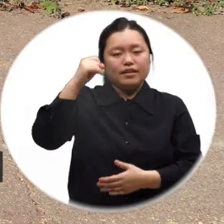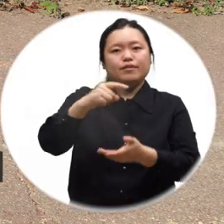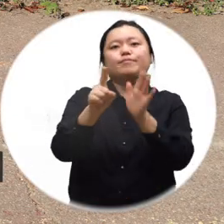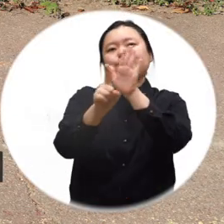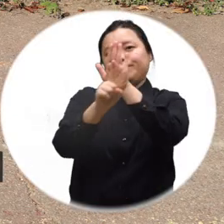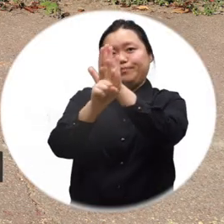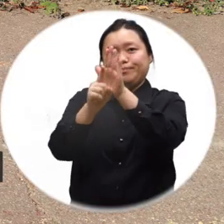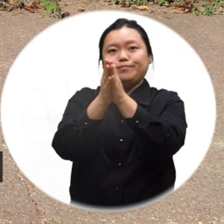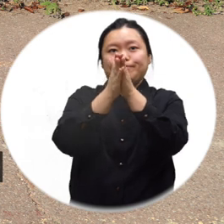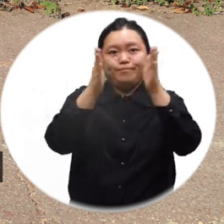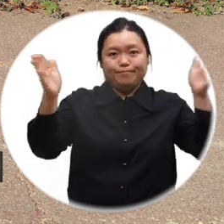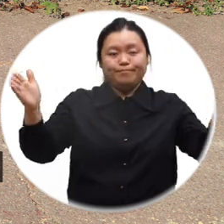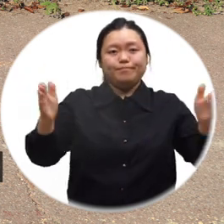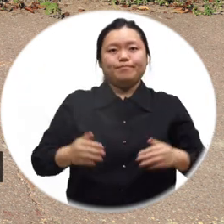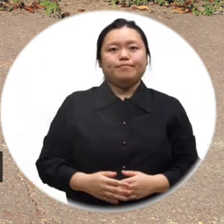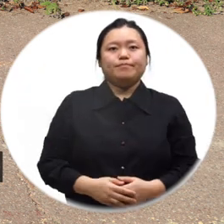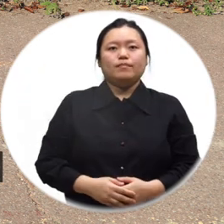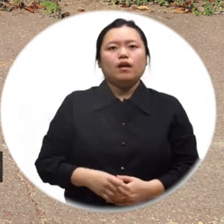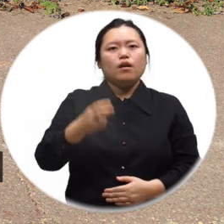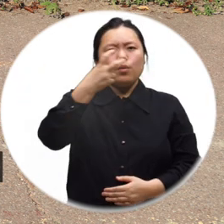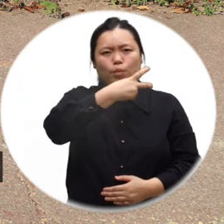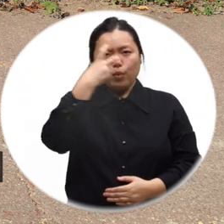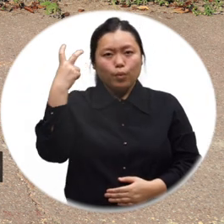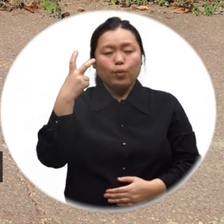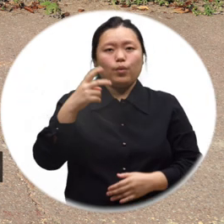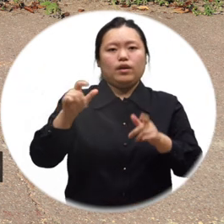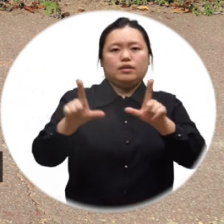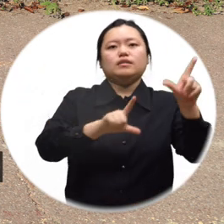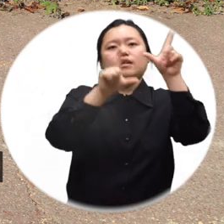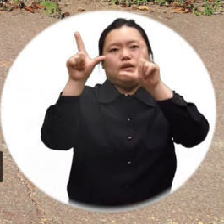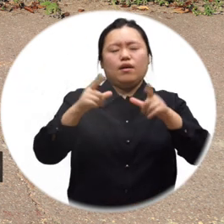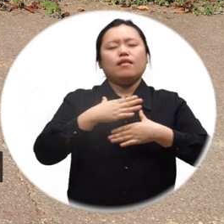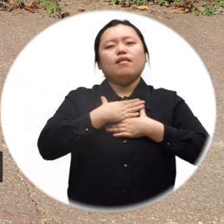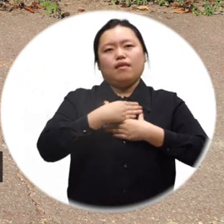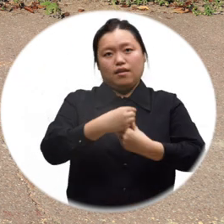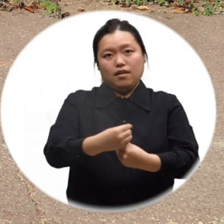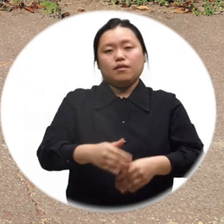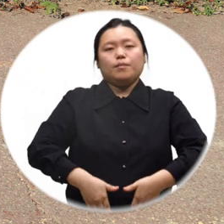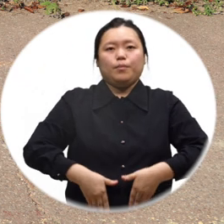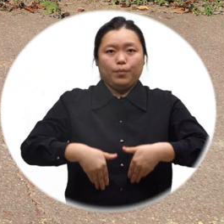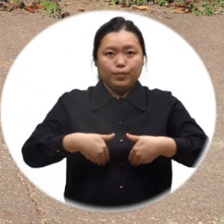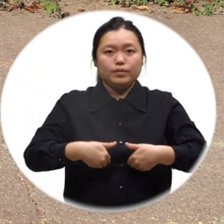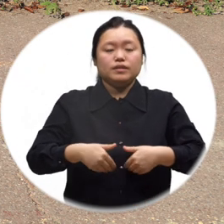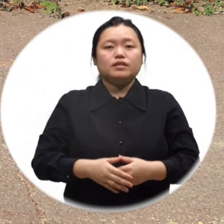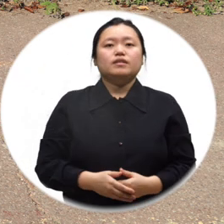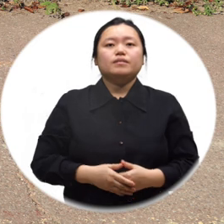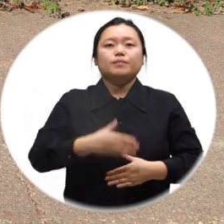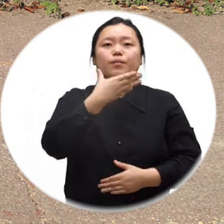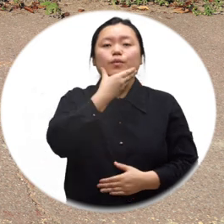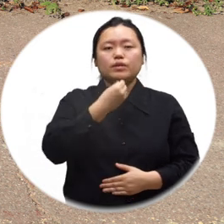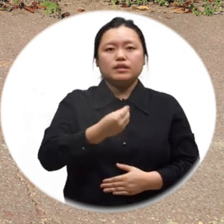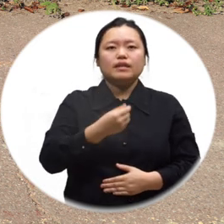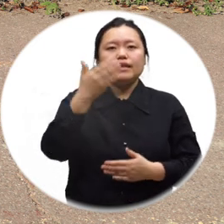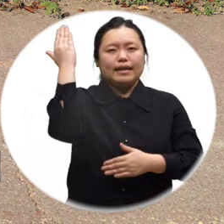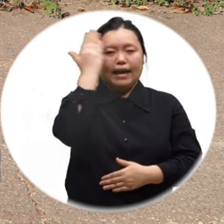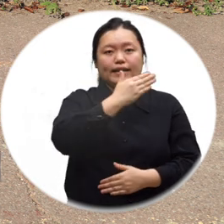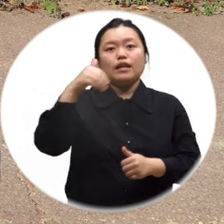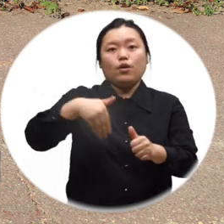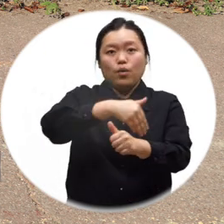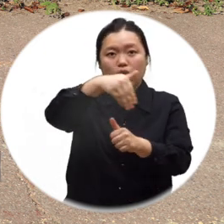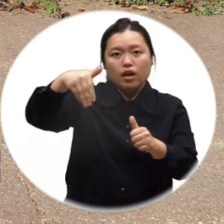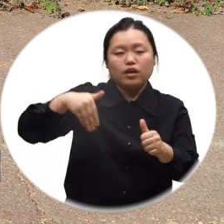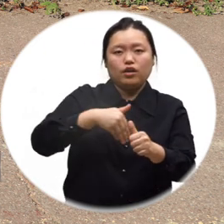공모전은 똑똑한 일상, 따뜻한 복지, 활기찬 청년, 깨끗한 환경, 소중한 인구